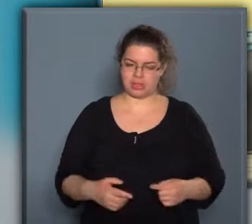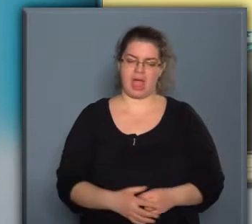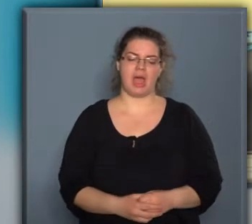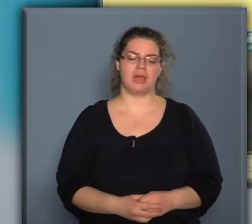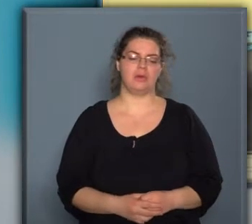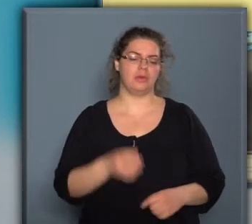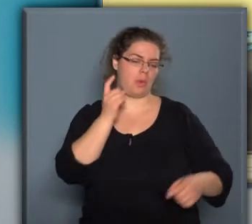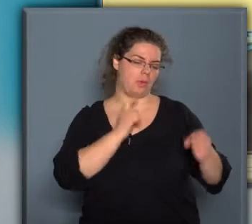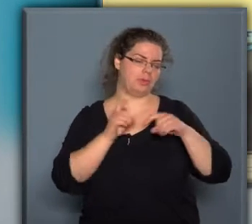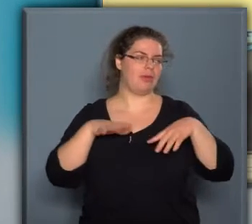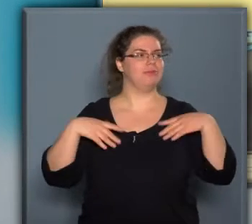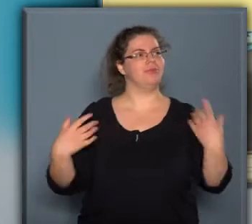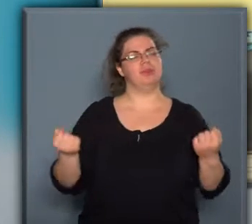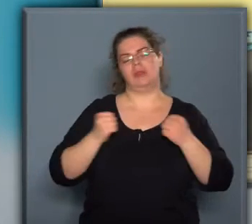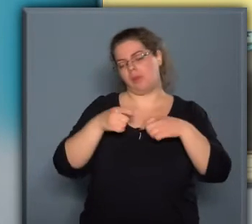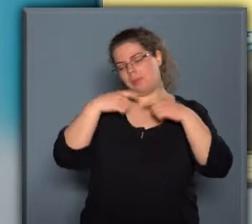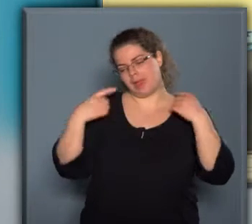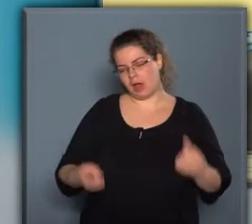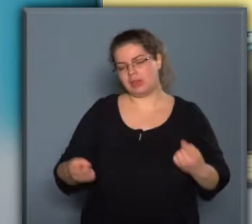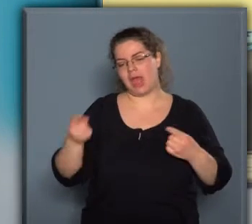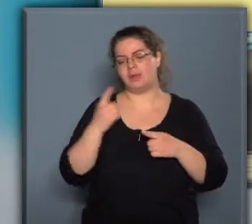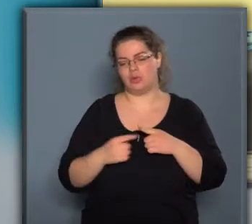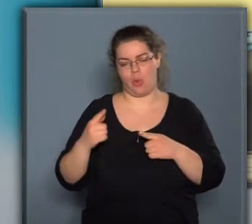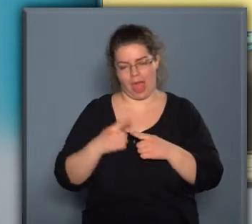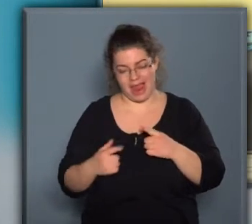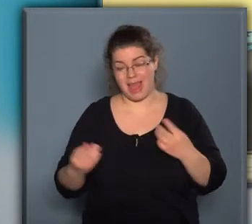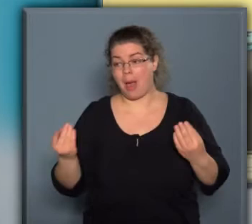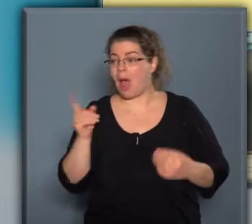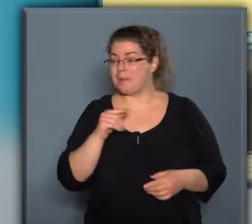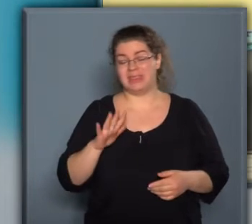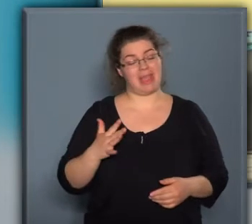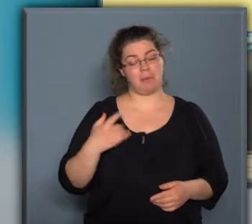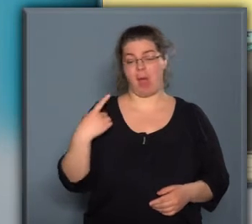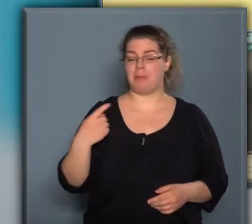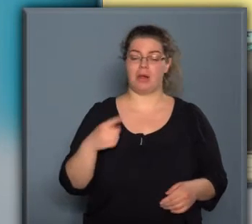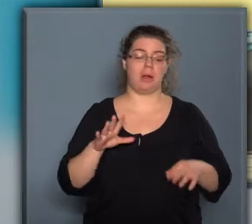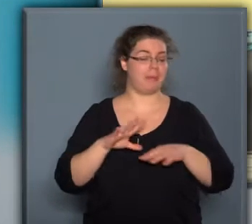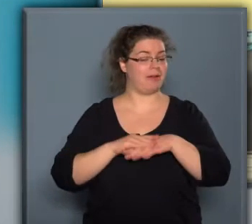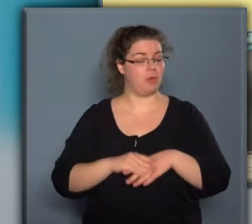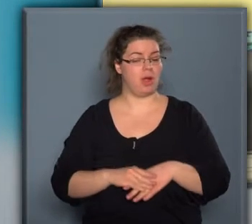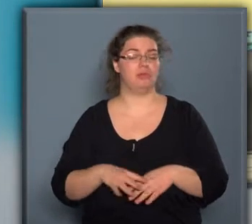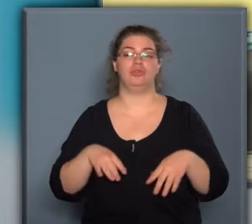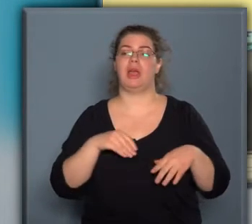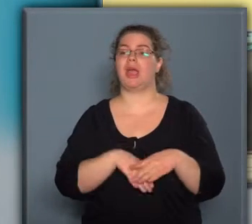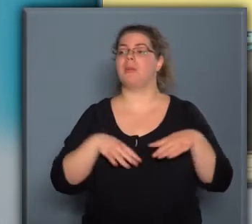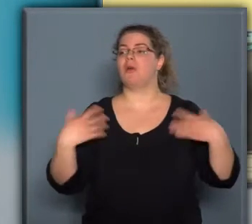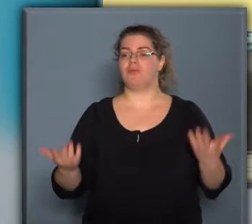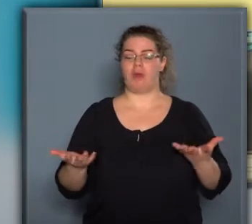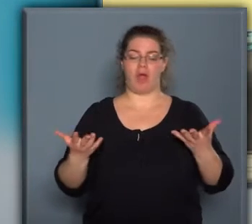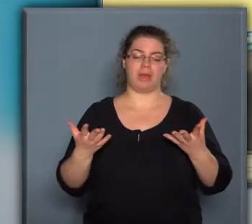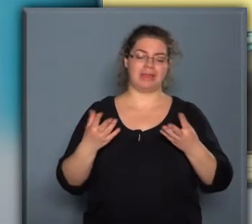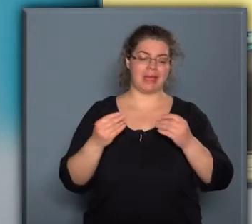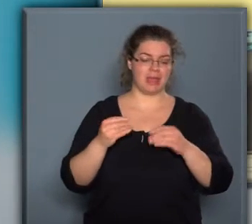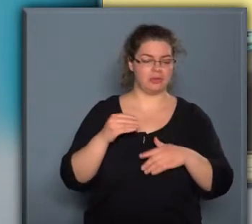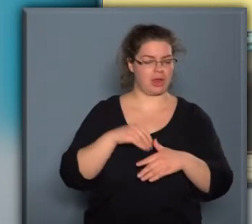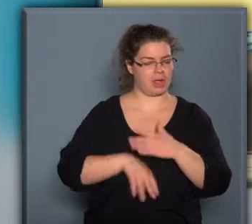gondolat, vagy egy nagyon meghatározó elem, amit nem a maga megfoghatóságába, vagy tárgyasságába